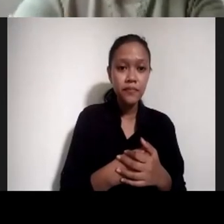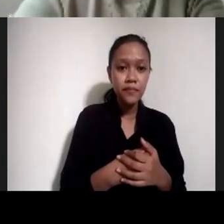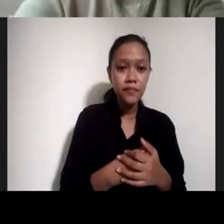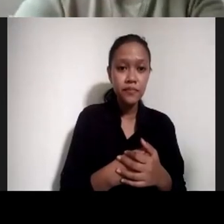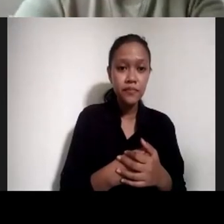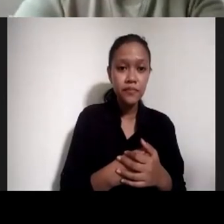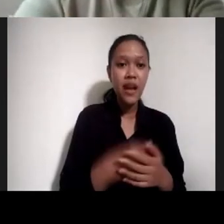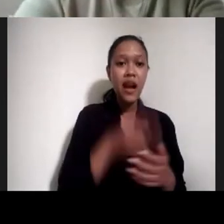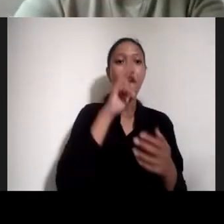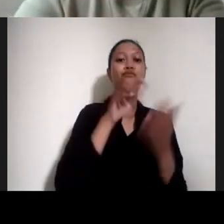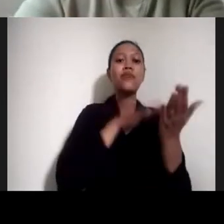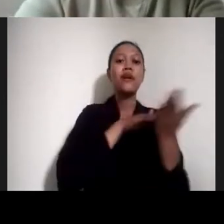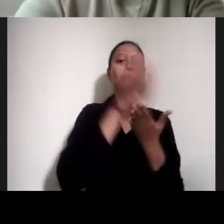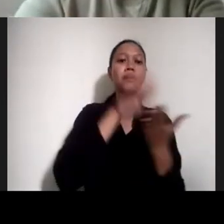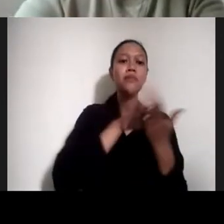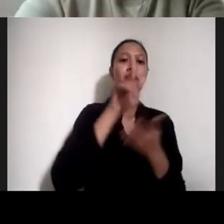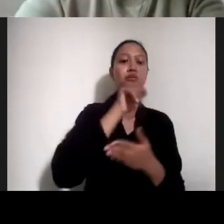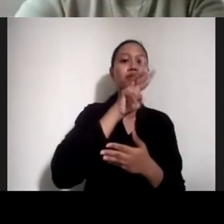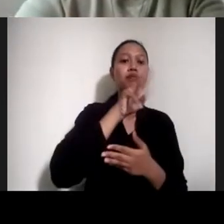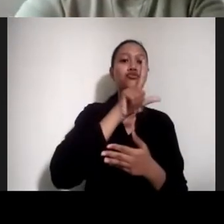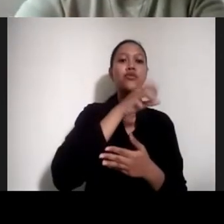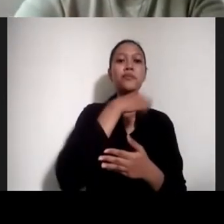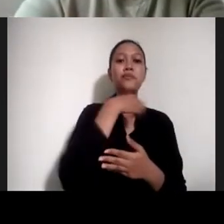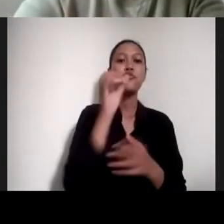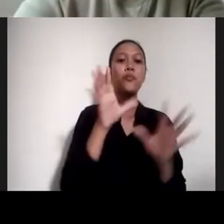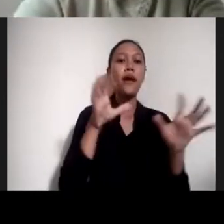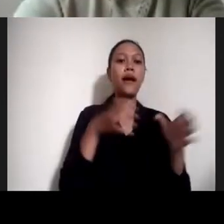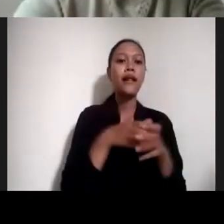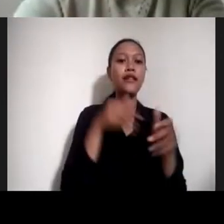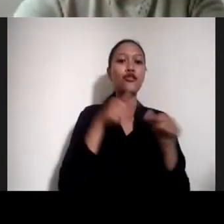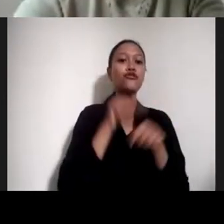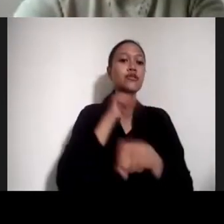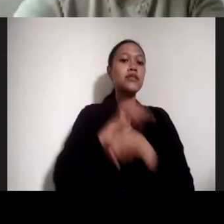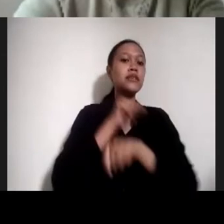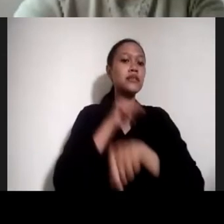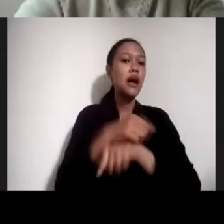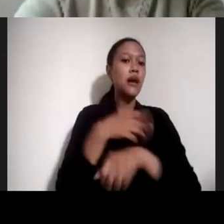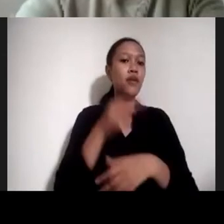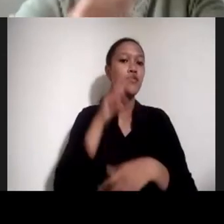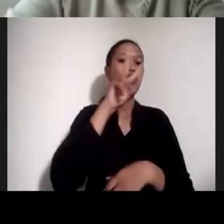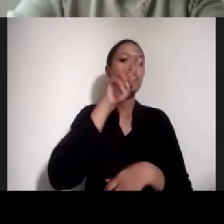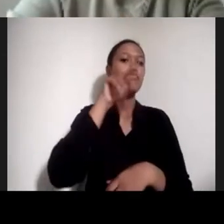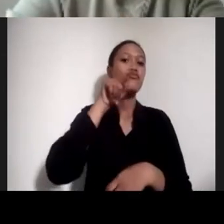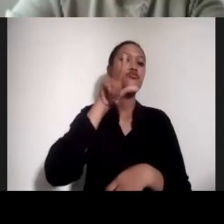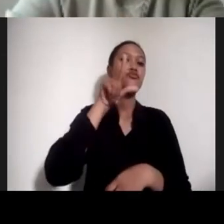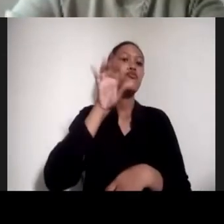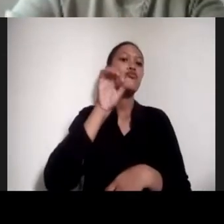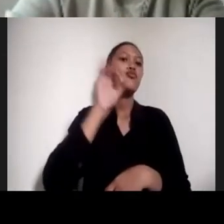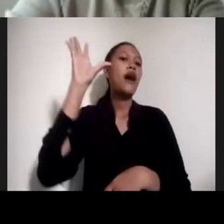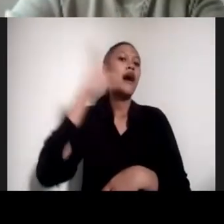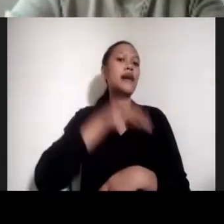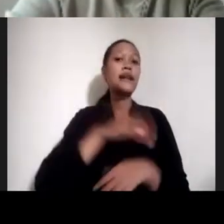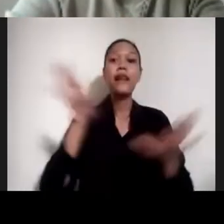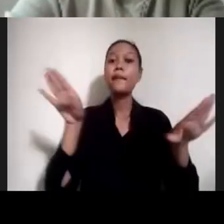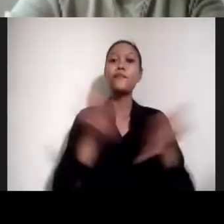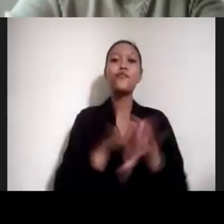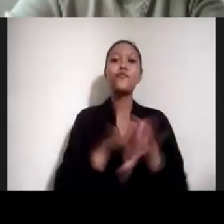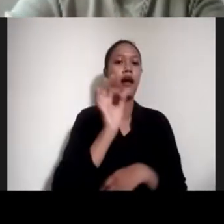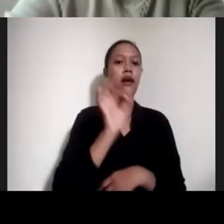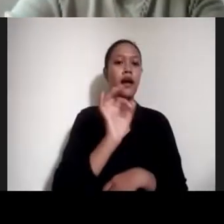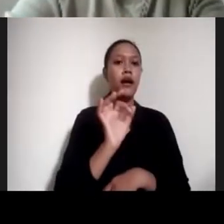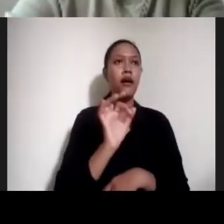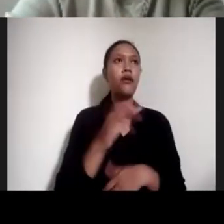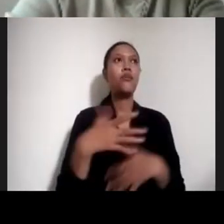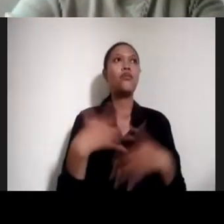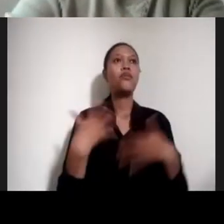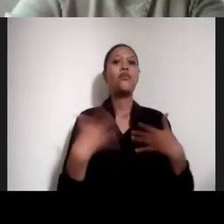paket dan bekerja selama 2.740 hari tanpa libur. Kan ngeri ya,